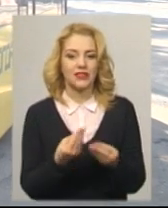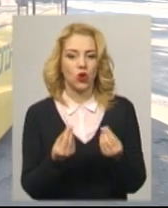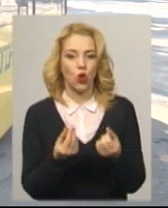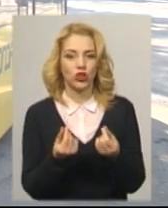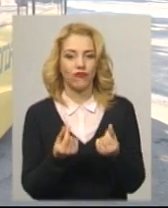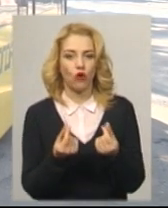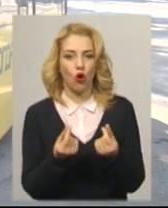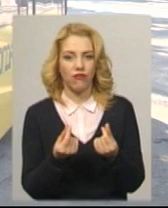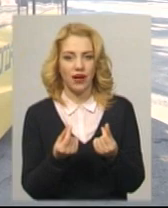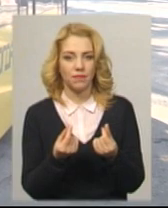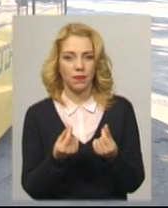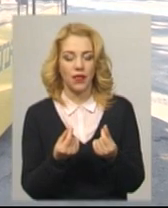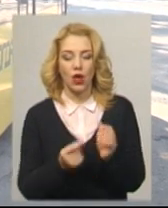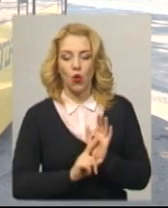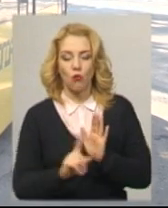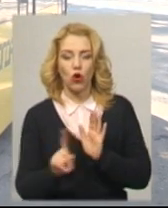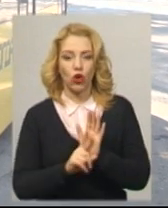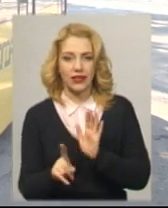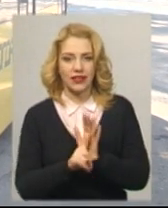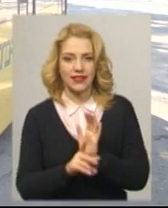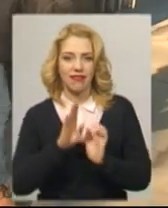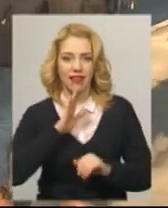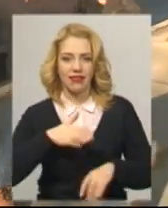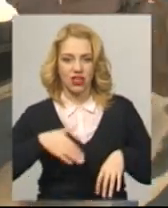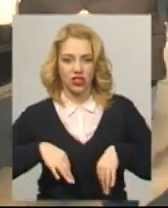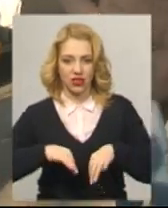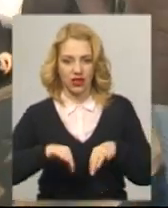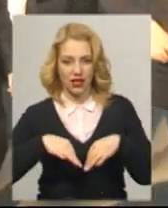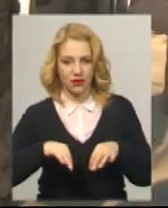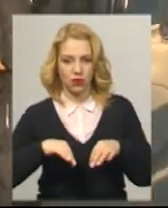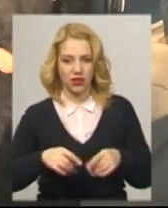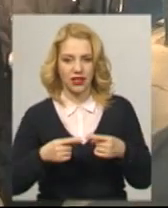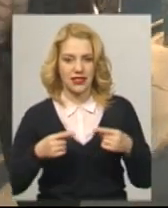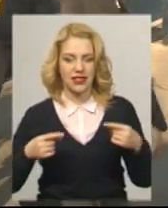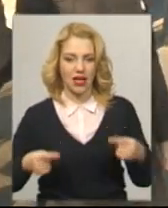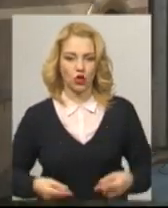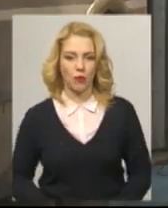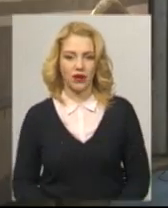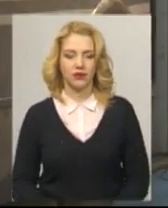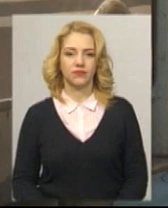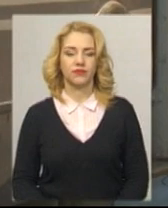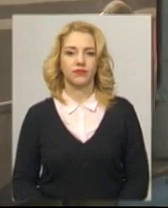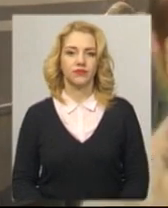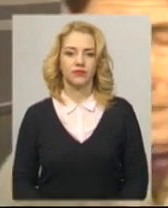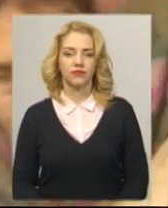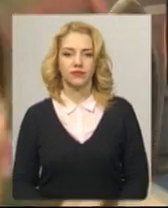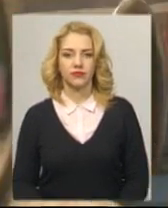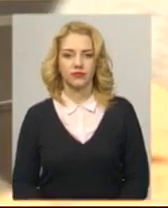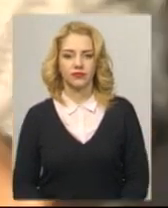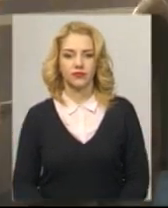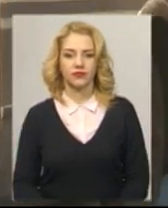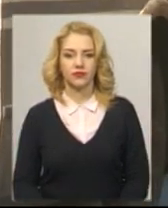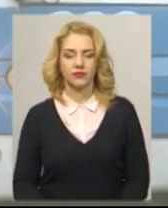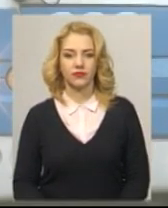проїзд на наших транспортних засобах. Тетяна Максимович, Дем'ян Цегольник, Віктор Кривий. Новини на Суспільному.